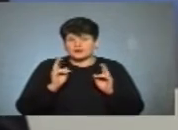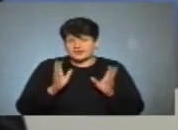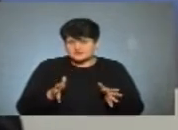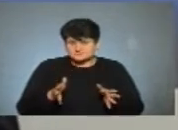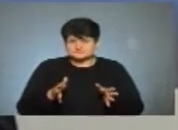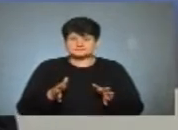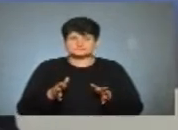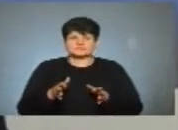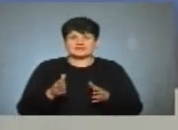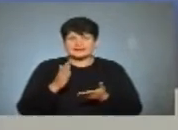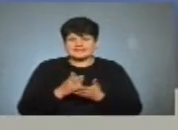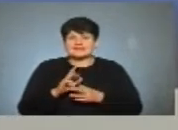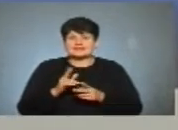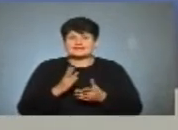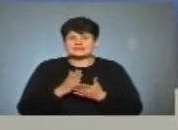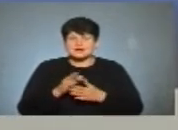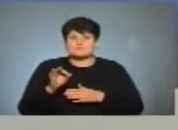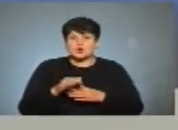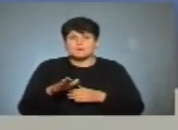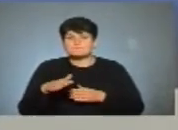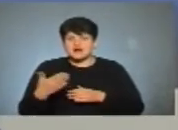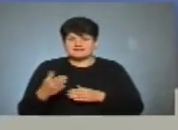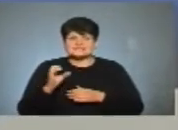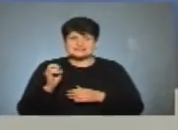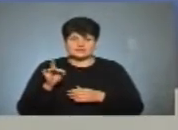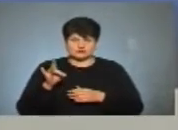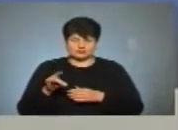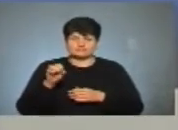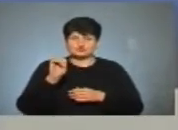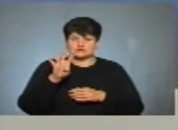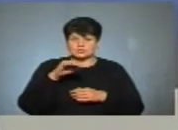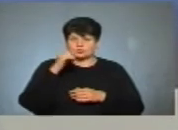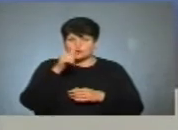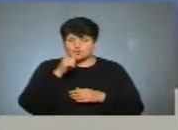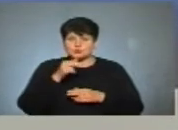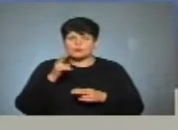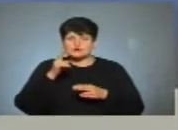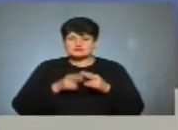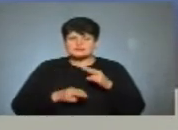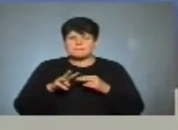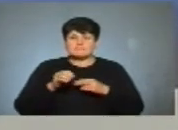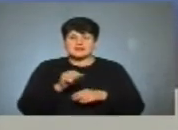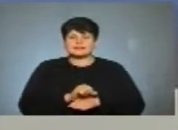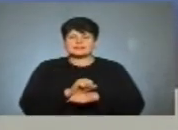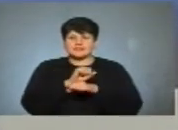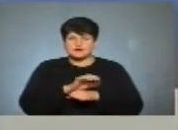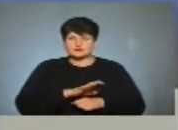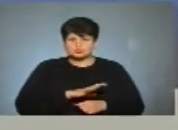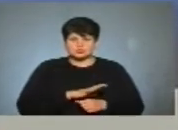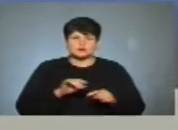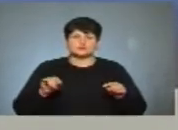Тобто є як є. Значить, про «Правий сектор». В 2014 році по завершенню Майдану була